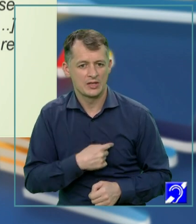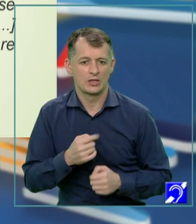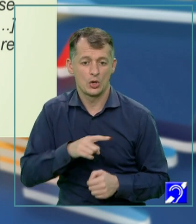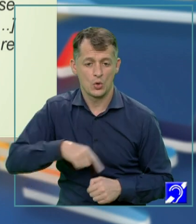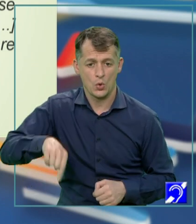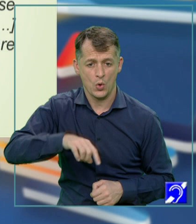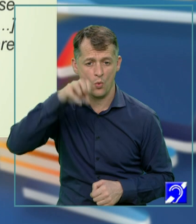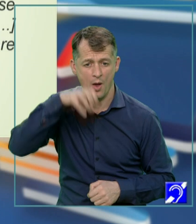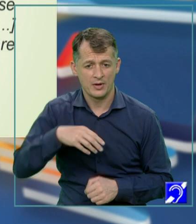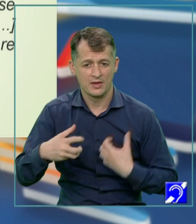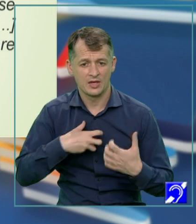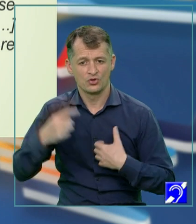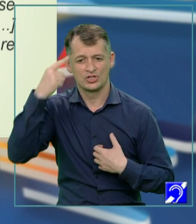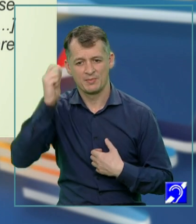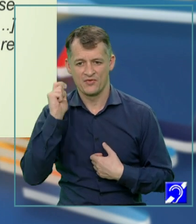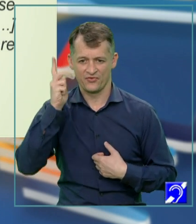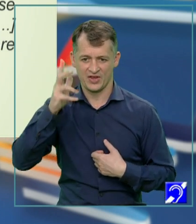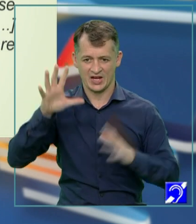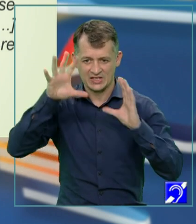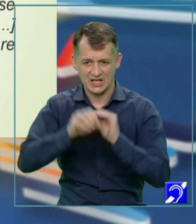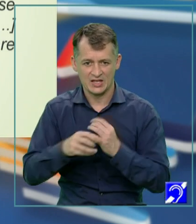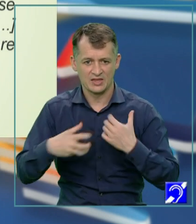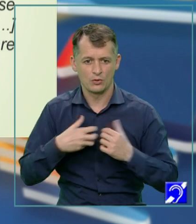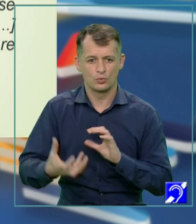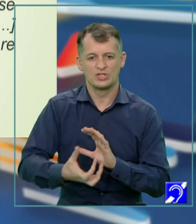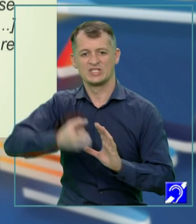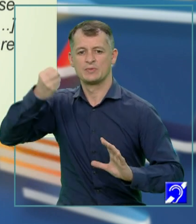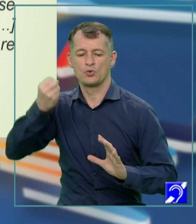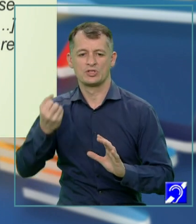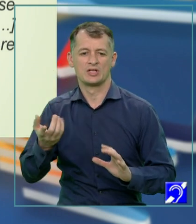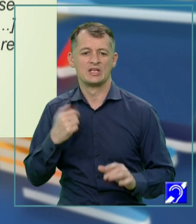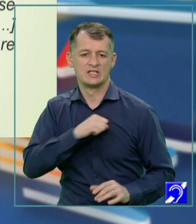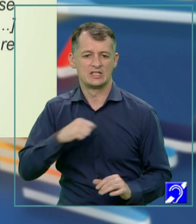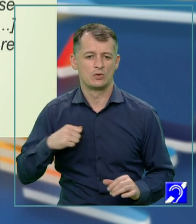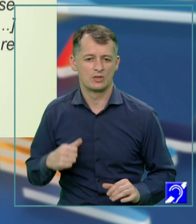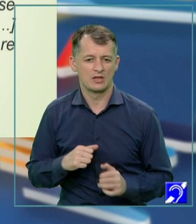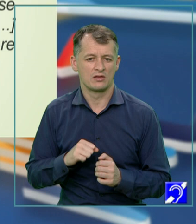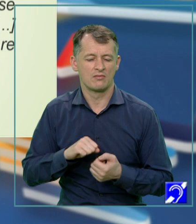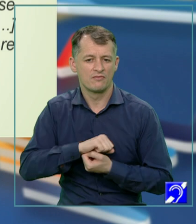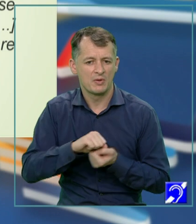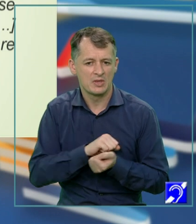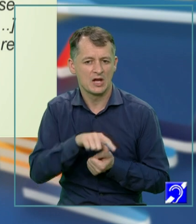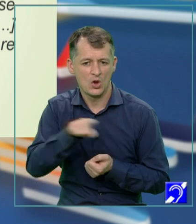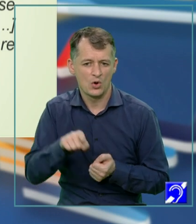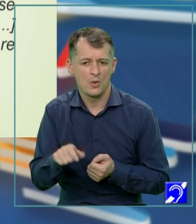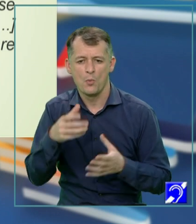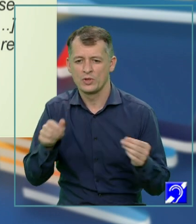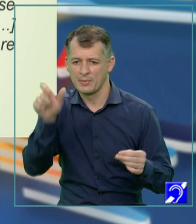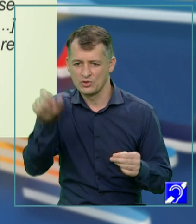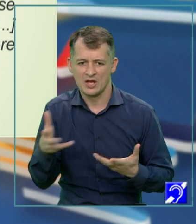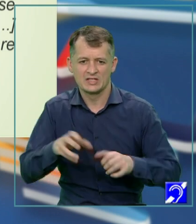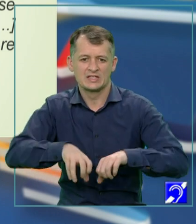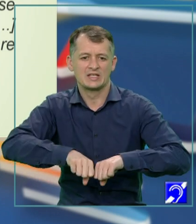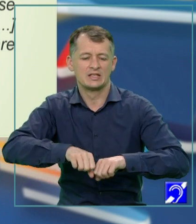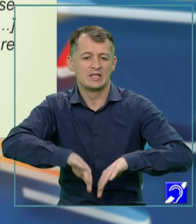știm că seară de seară teatrul smulge din singurătatea frământărilor lor. Sute de oameni care se despart de ceea ce